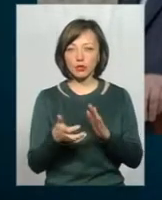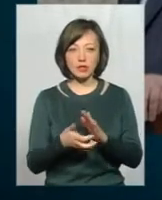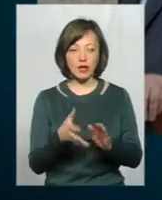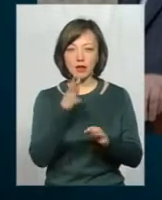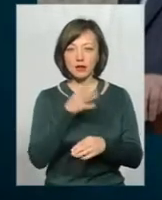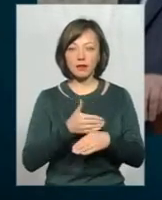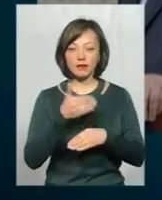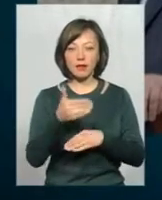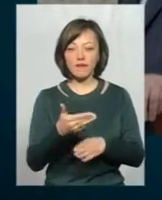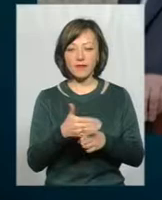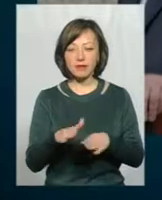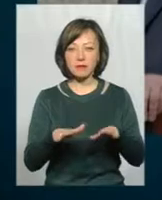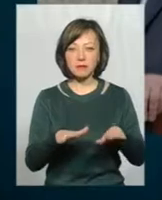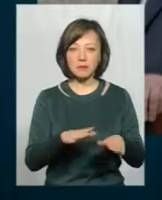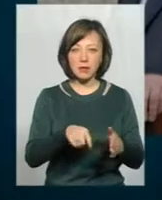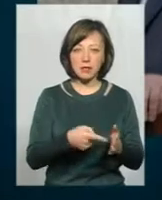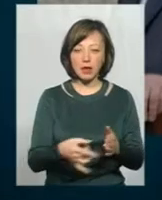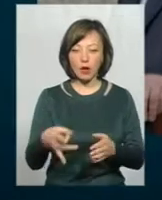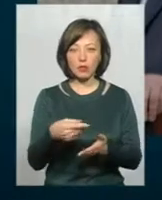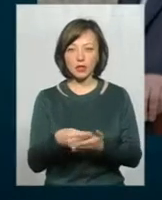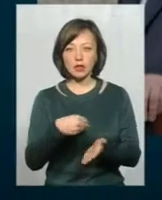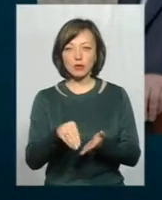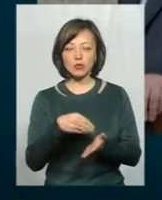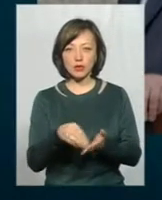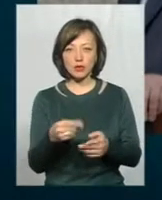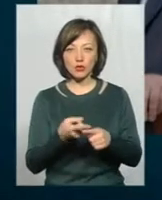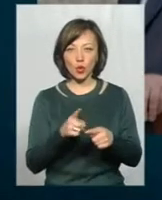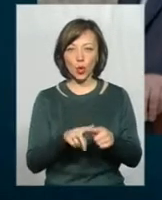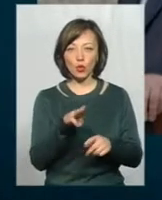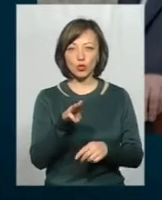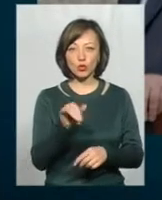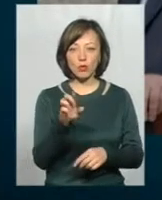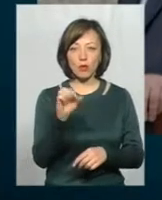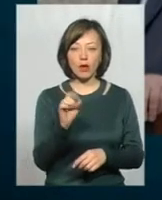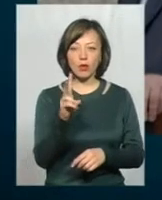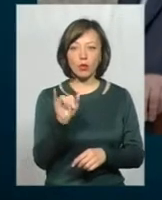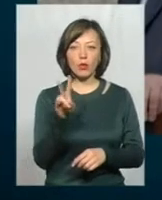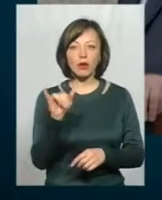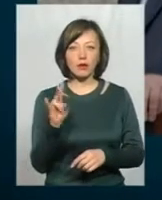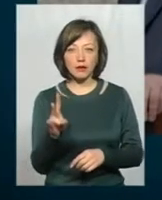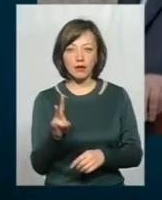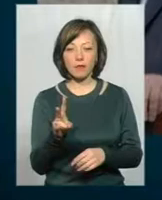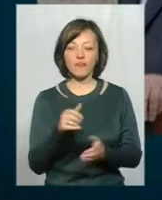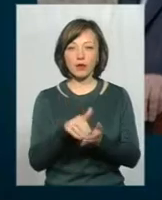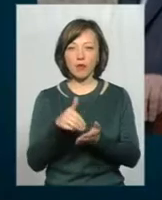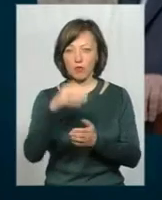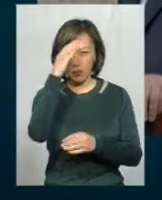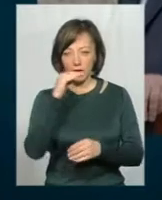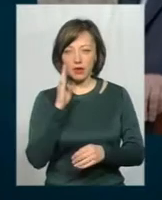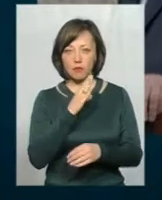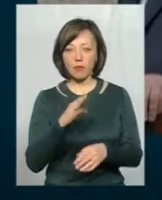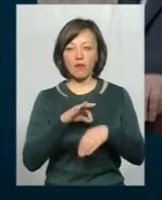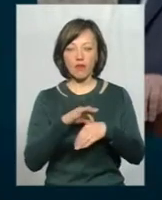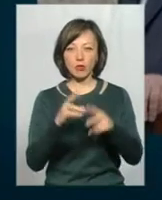несвоєчасне виділення з міських та районних бюджетів на закупівлю туберкуліну. Неостанню роль відіграють відмови батьків від проведення необхідного обстеження